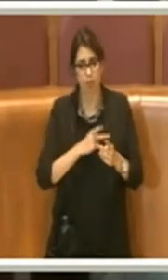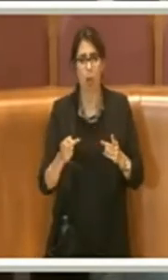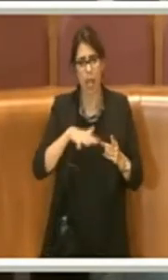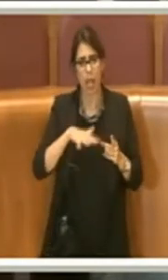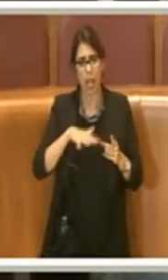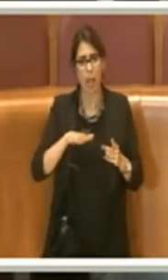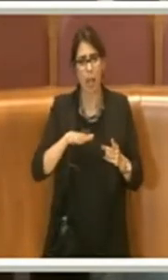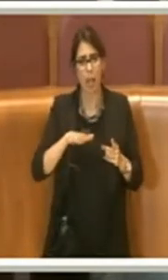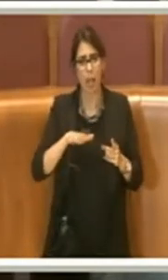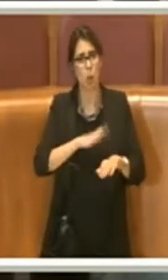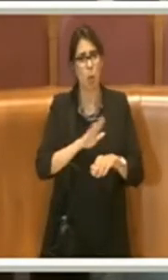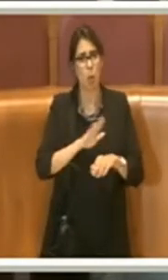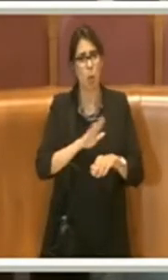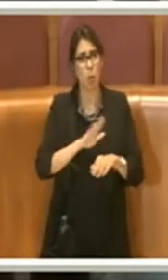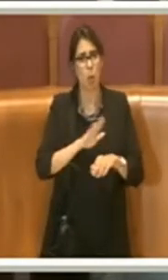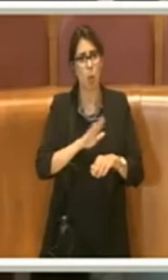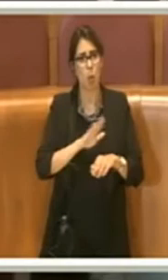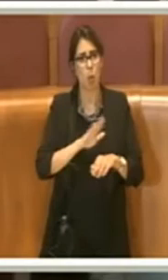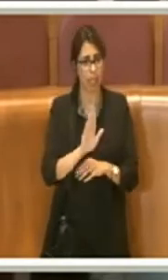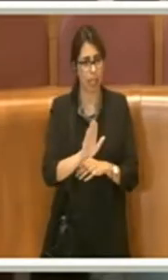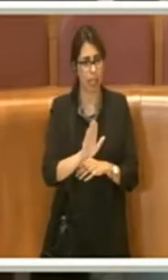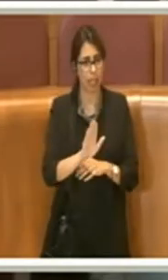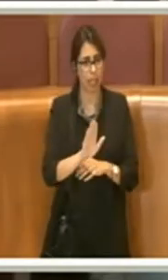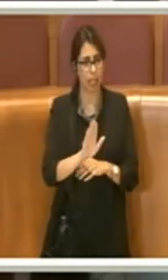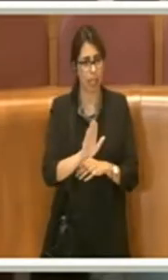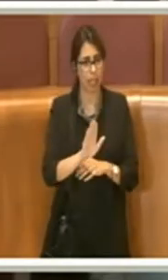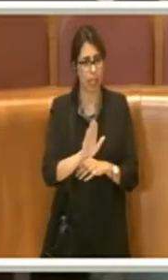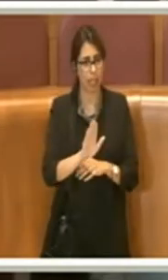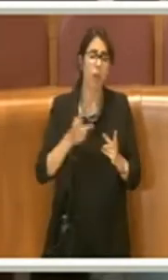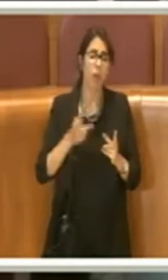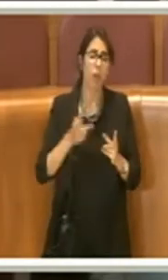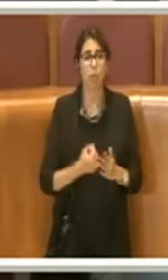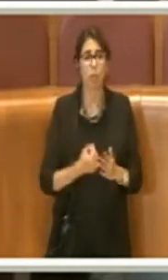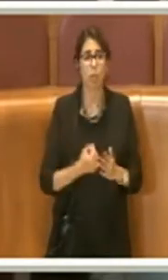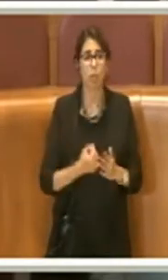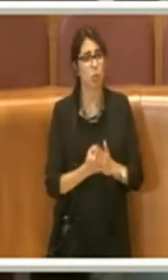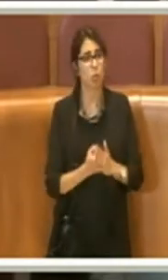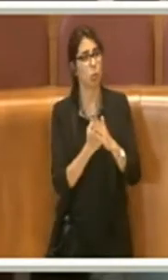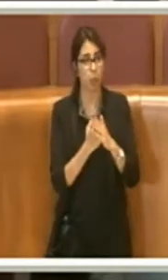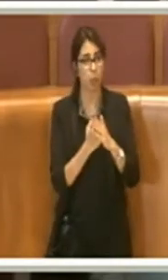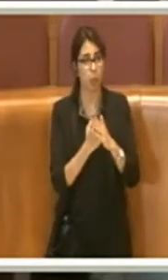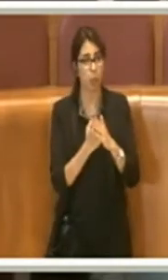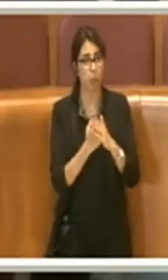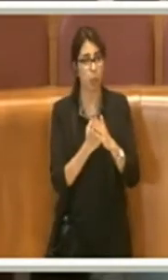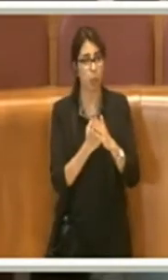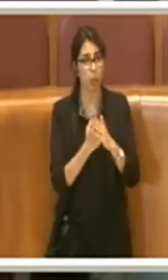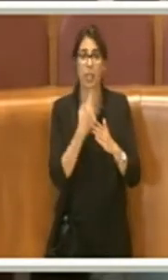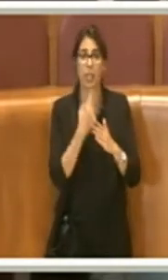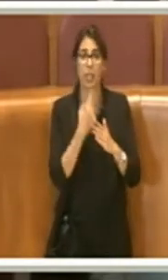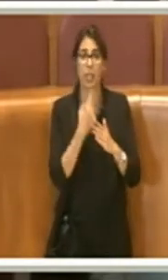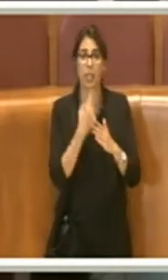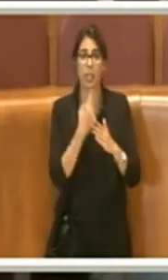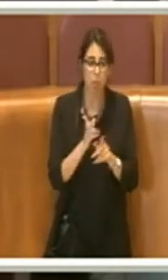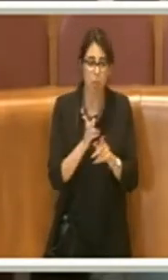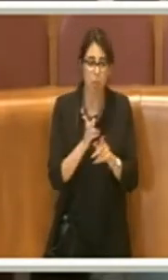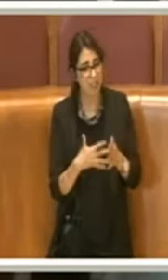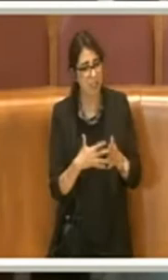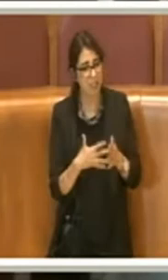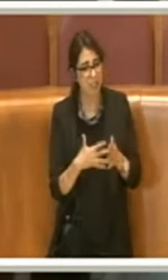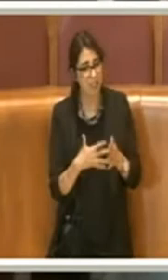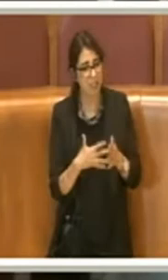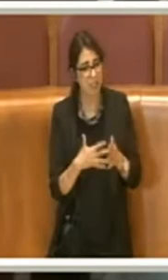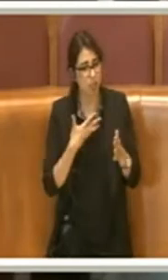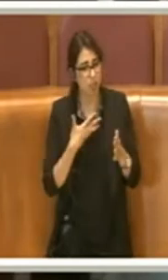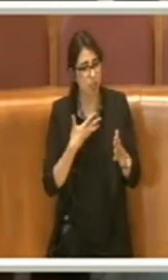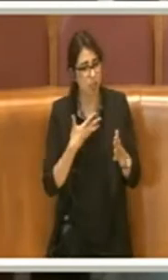di sostenere tutti coloro che sono in difficoltà nel miglior modo possibile,